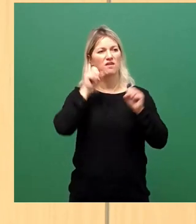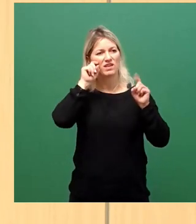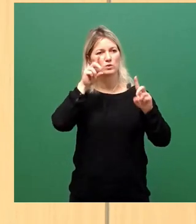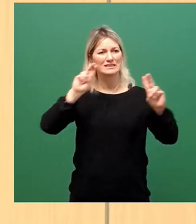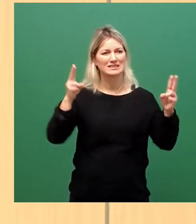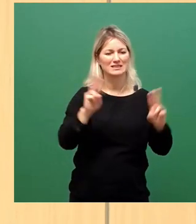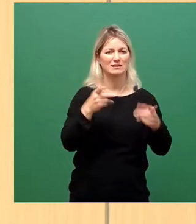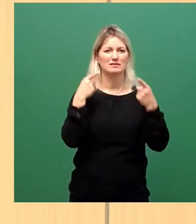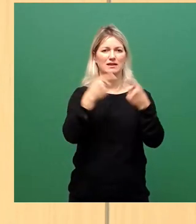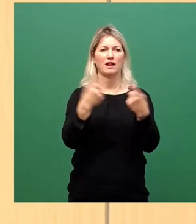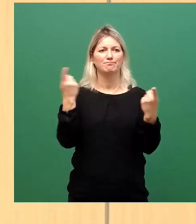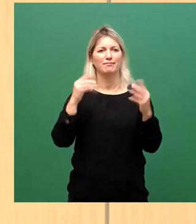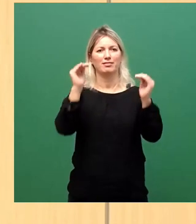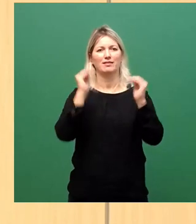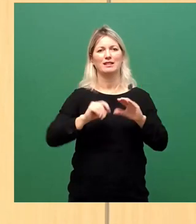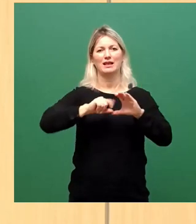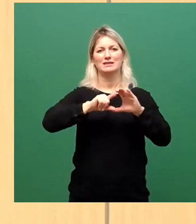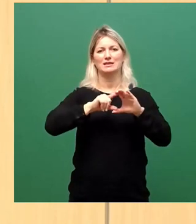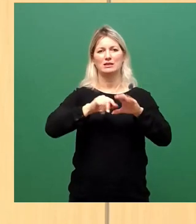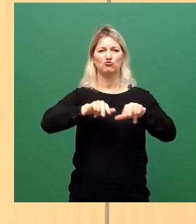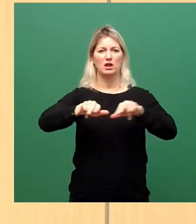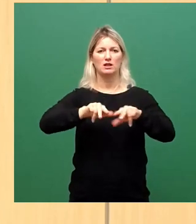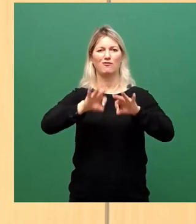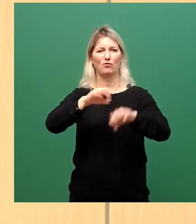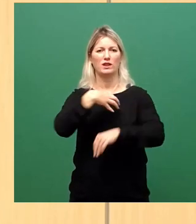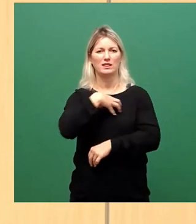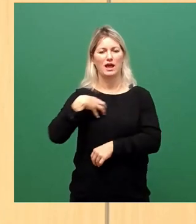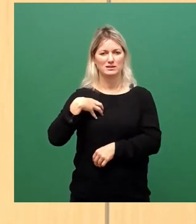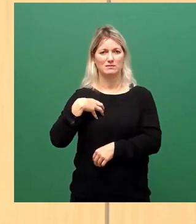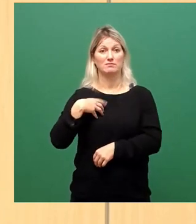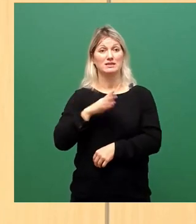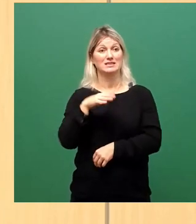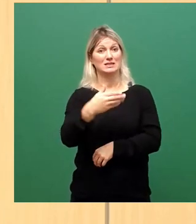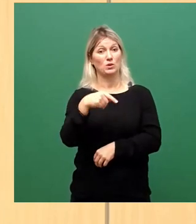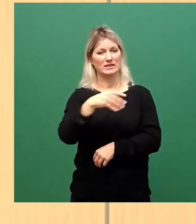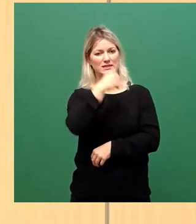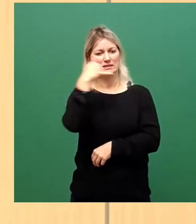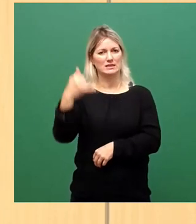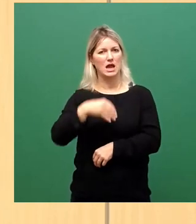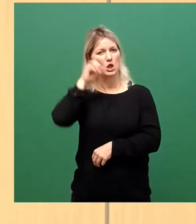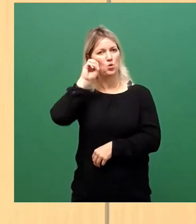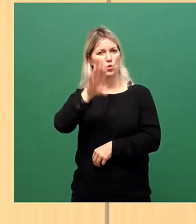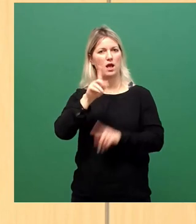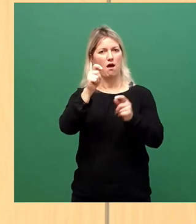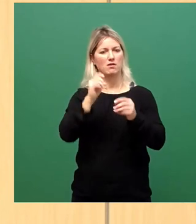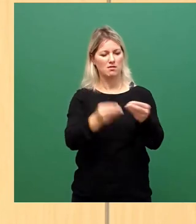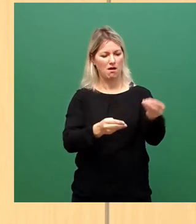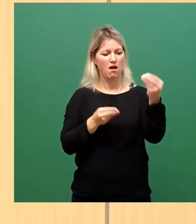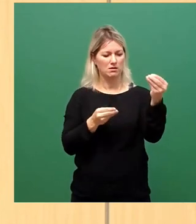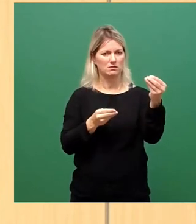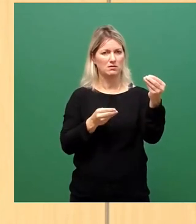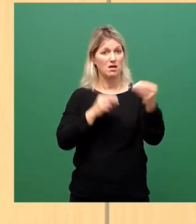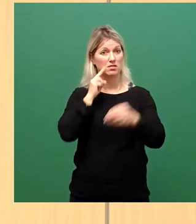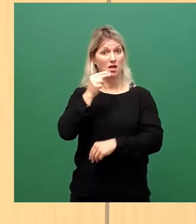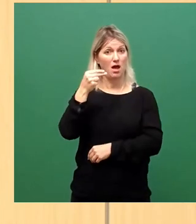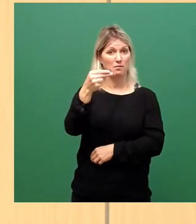Dresden. So der Titel des vorliegenden Antrags aus dem Juli diesen Jahres. Eigentlich sagt der Titel schon, dass es